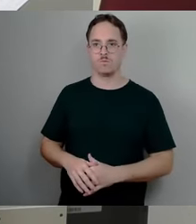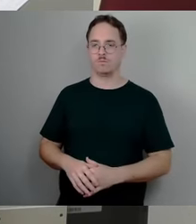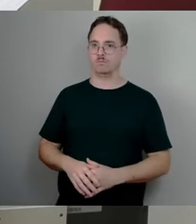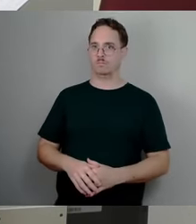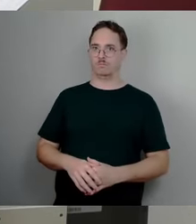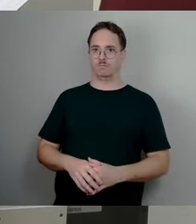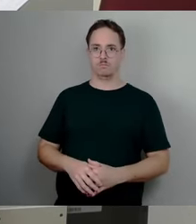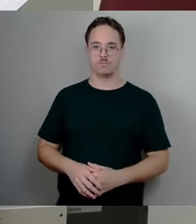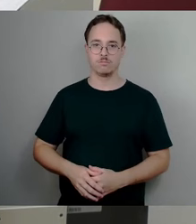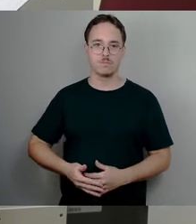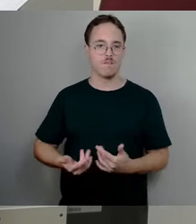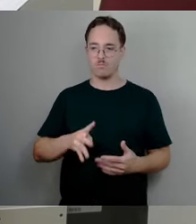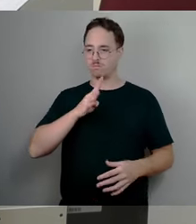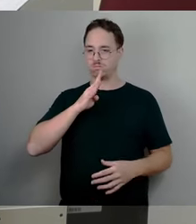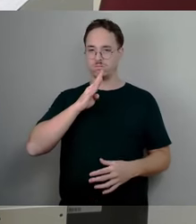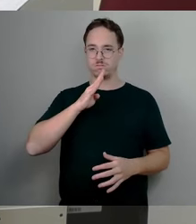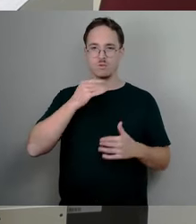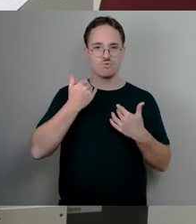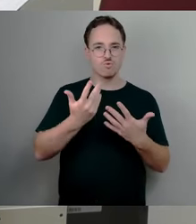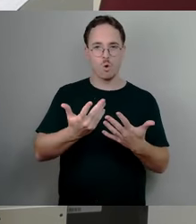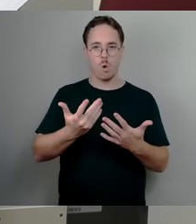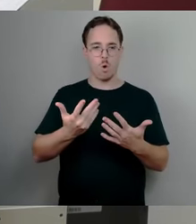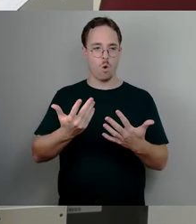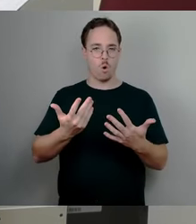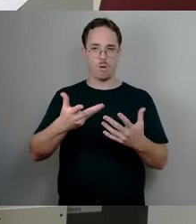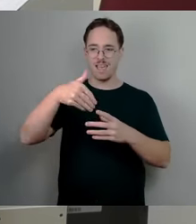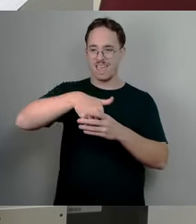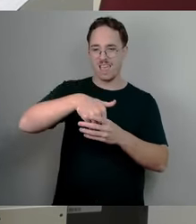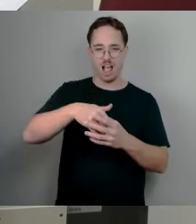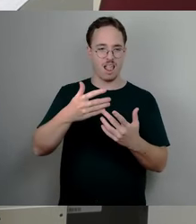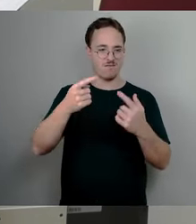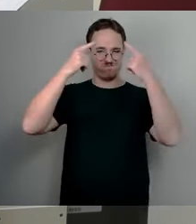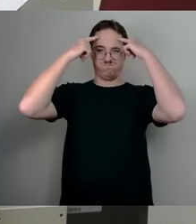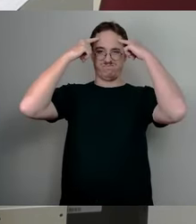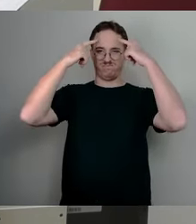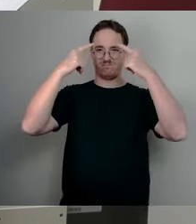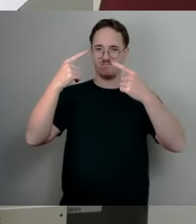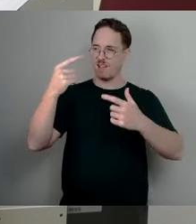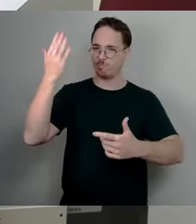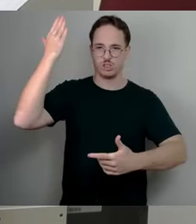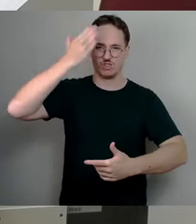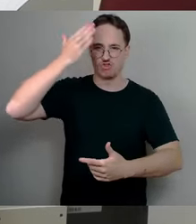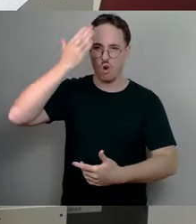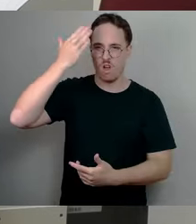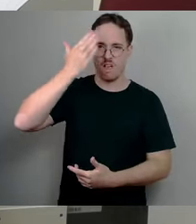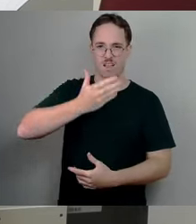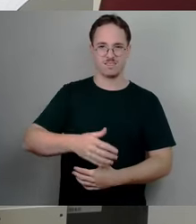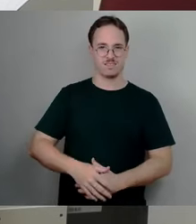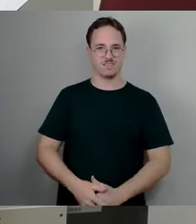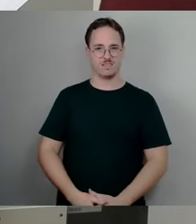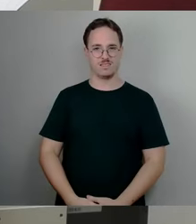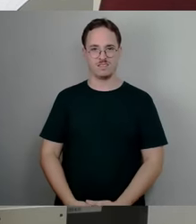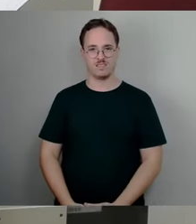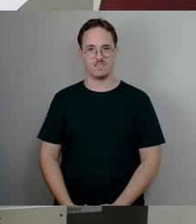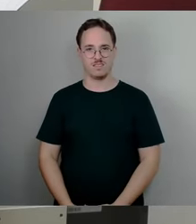Redeweise, die, sage ich mal, an Primitivität und Dummheit nicht zu überbieten ist. Aber ich habe natürlich